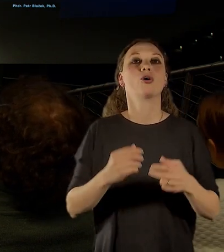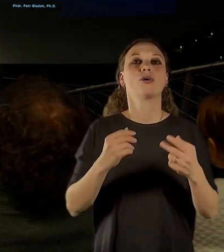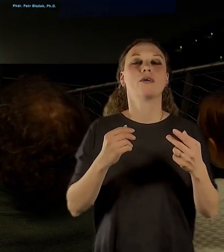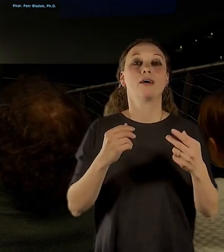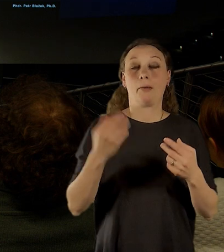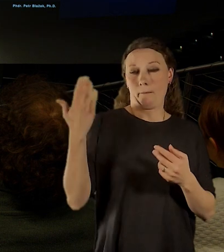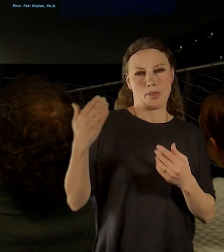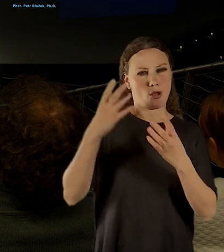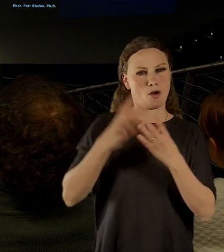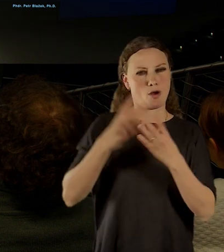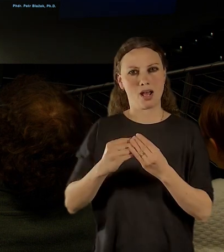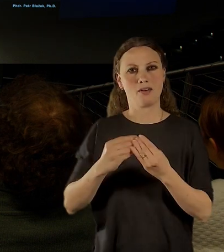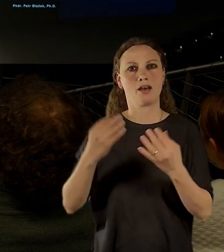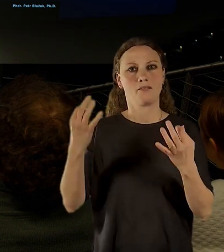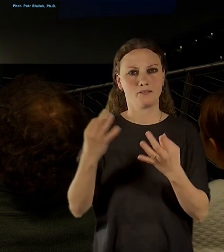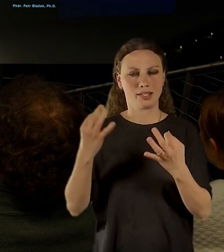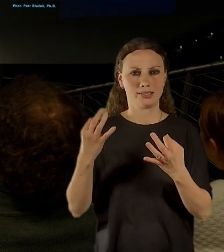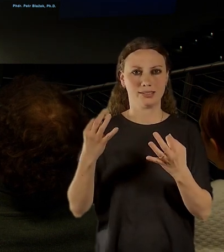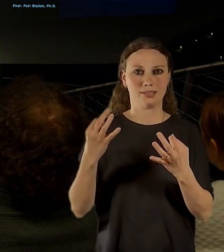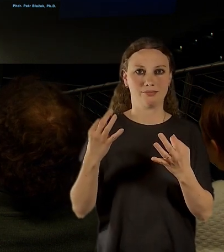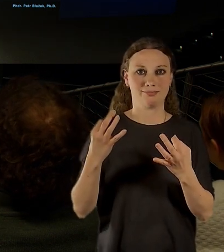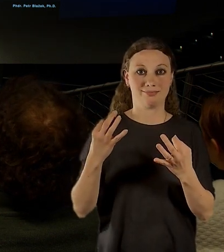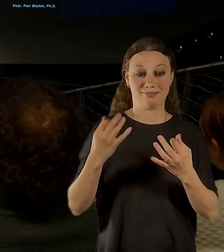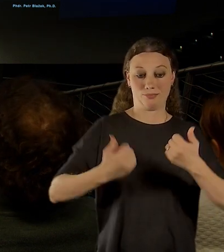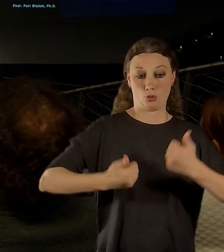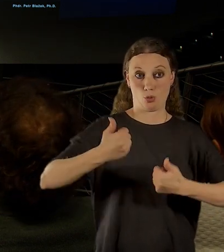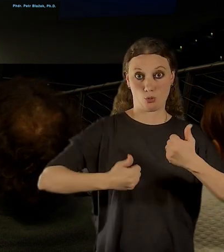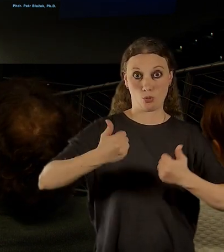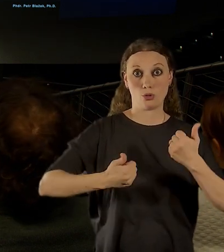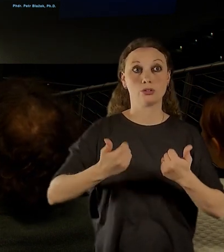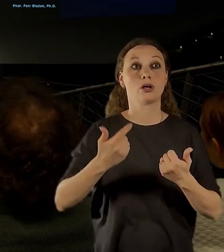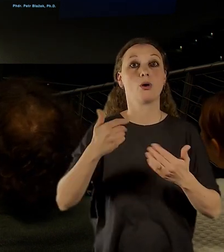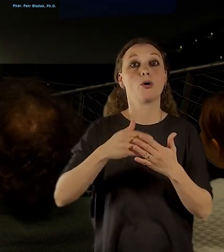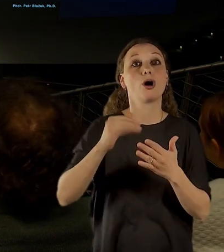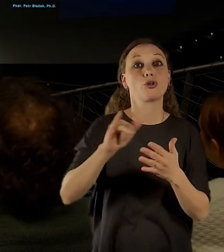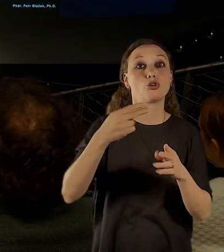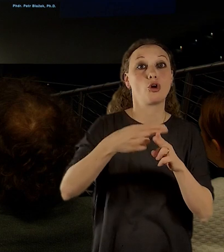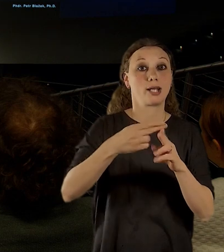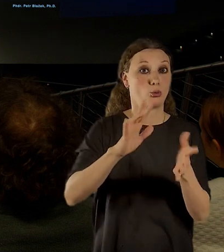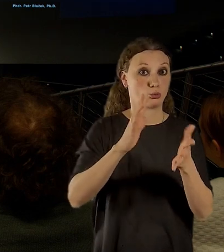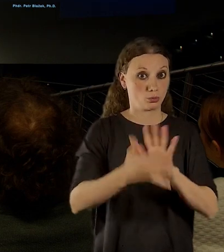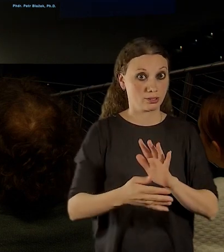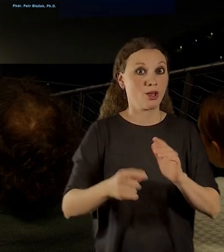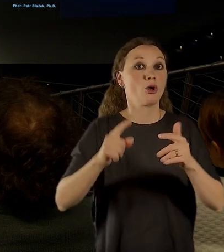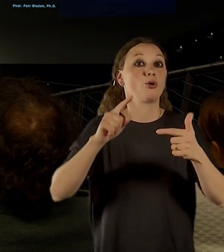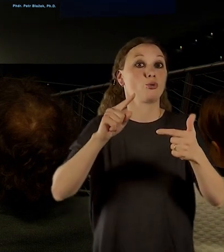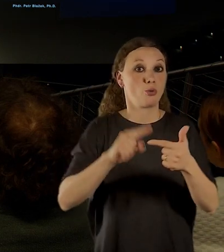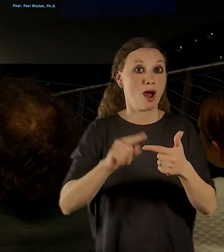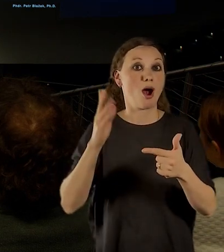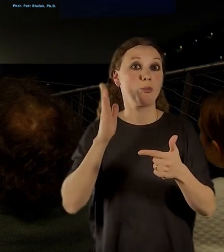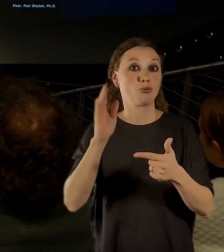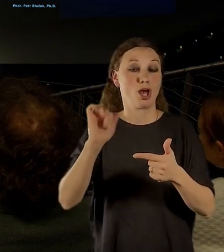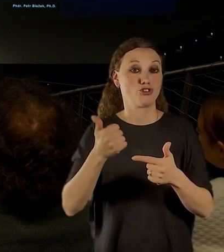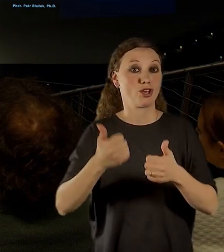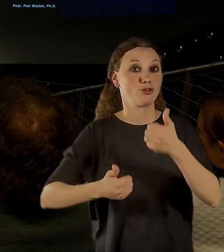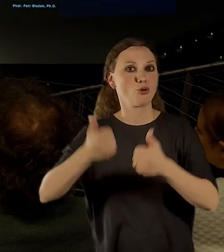tak se bude vypisovat ještě druhá soutěž, která by se měla věnovat stále expozici. Mělo by to